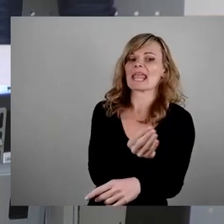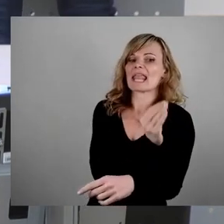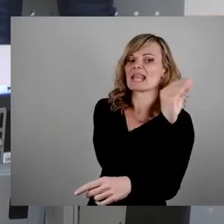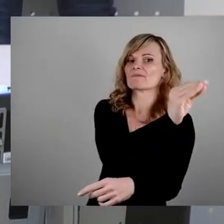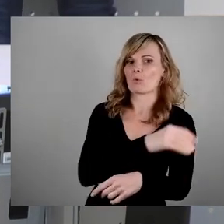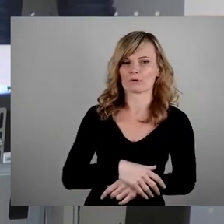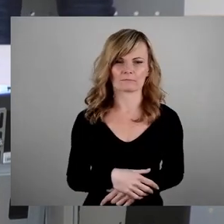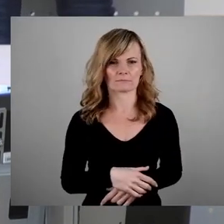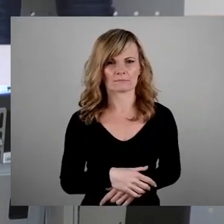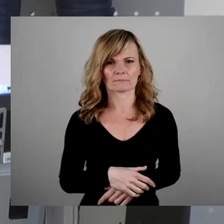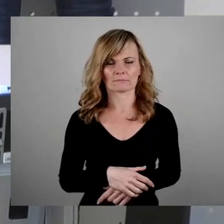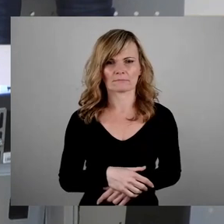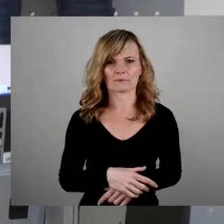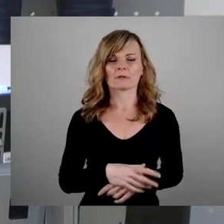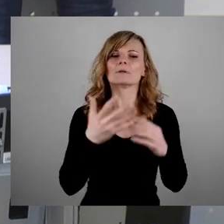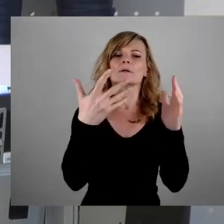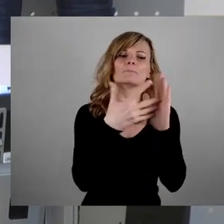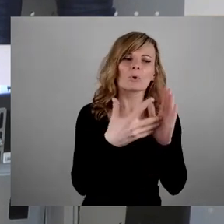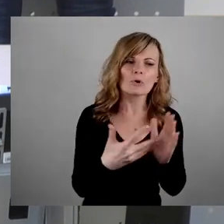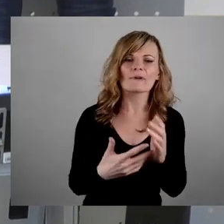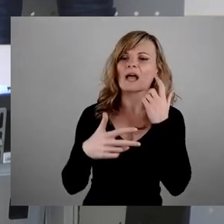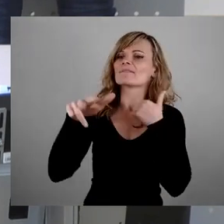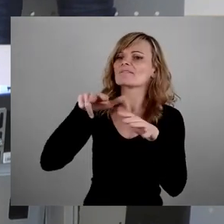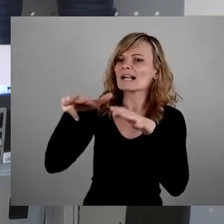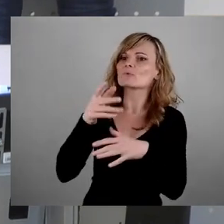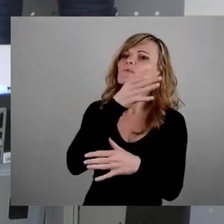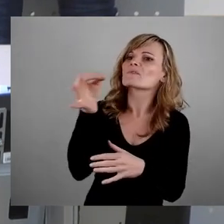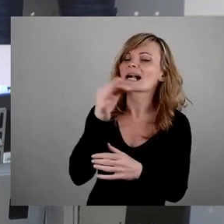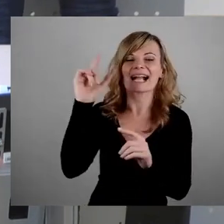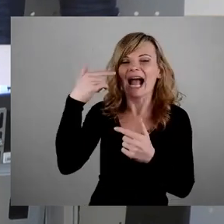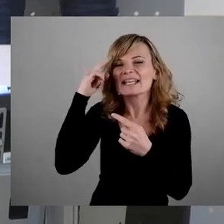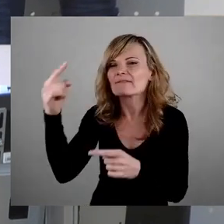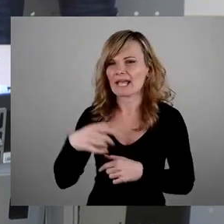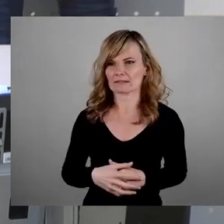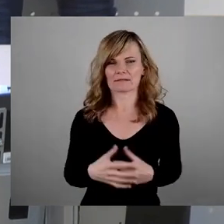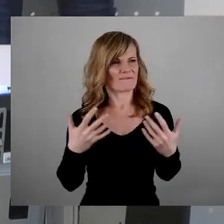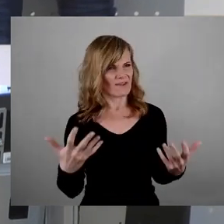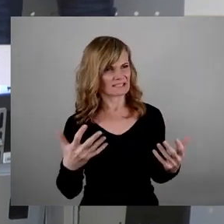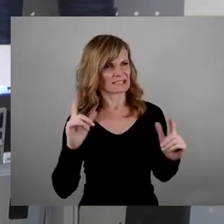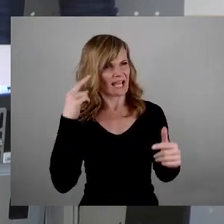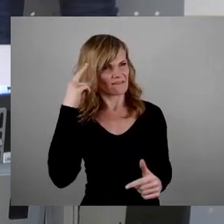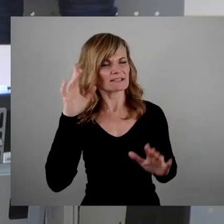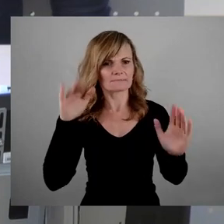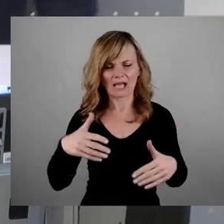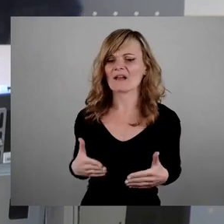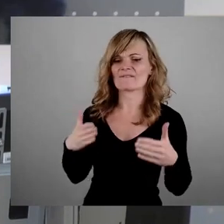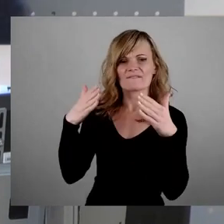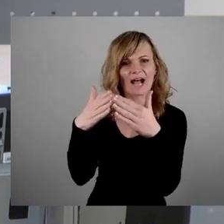der Verwaltung gefragt, es war keiner. Es weiß keiner Bescheid. Daraufhin bin ich in die Fraktion gegangen, habe Anzeigegängen